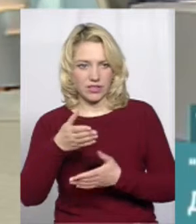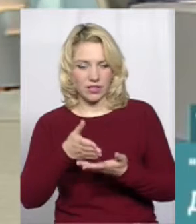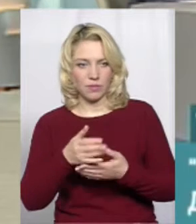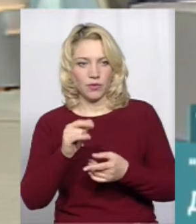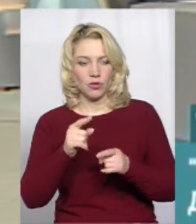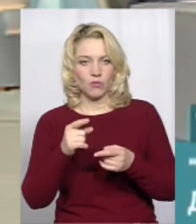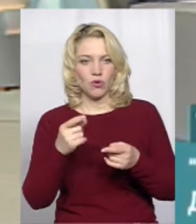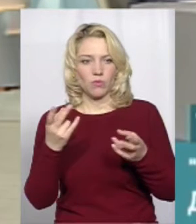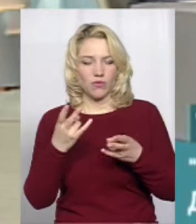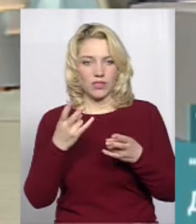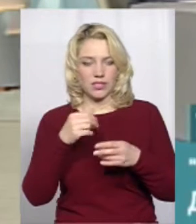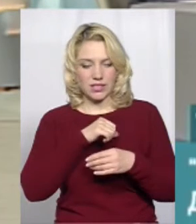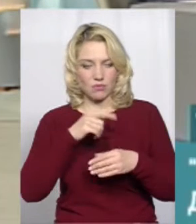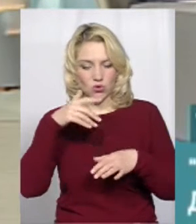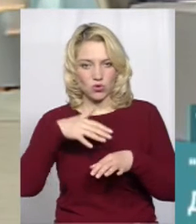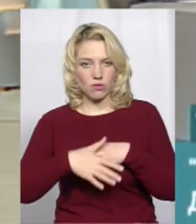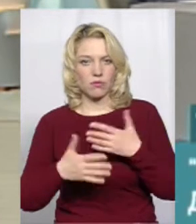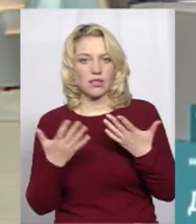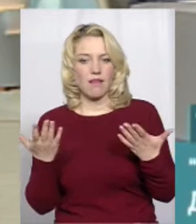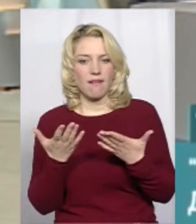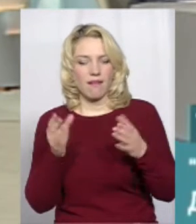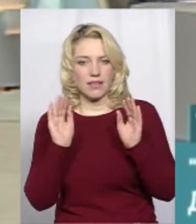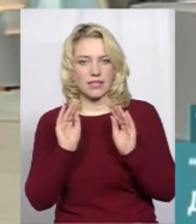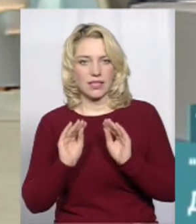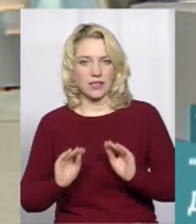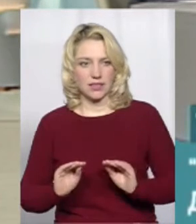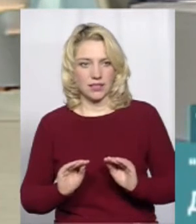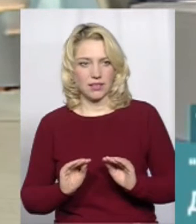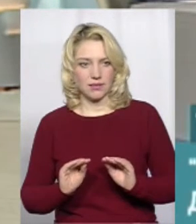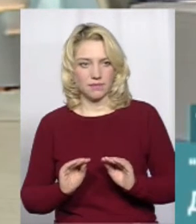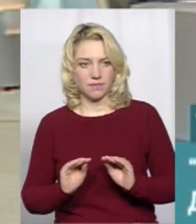Тому ви самі можете зрозуміти, яка статистика є.